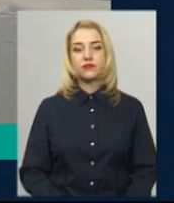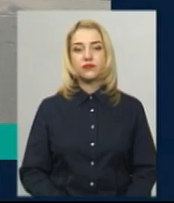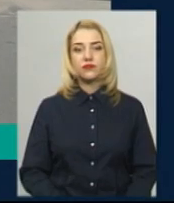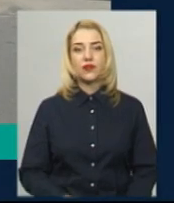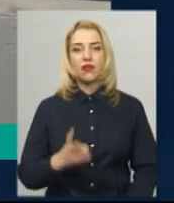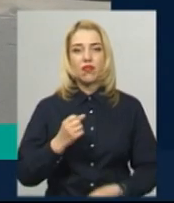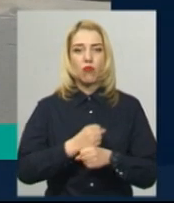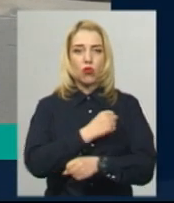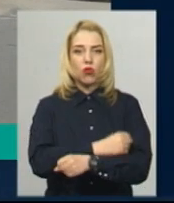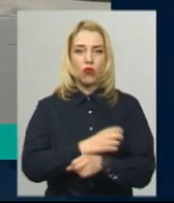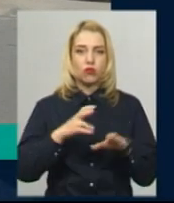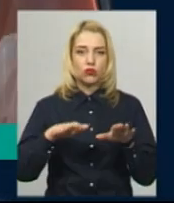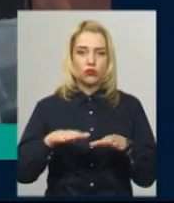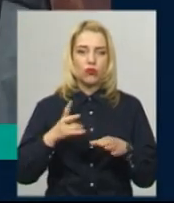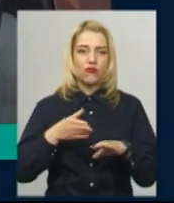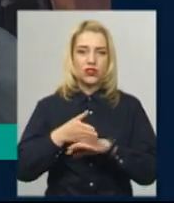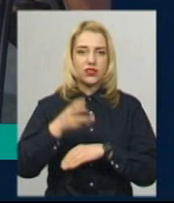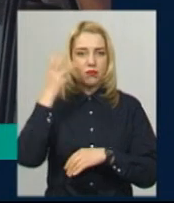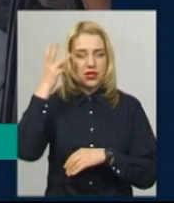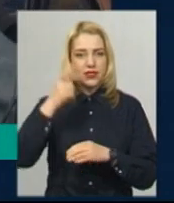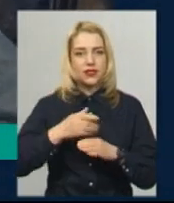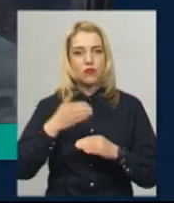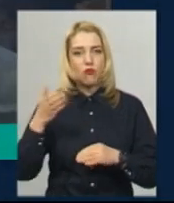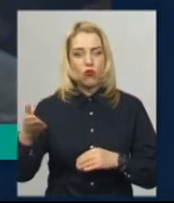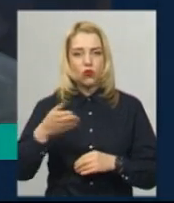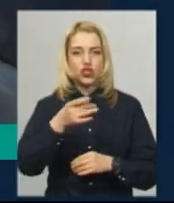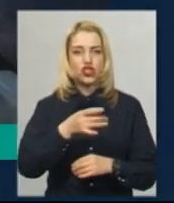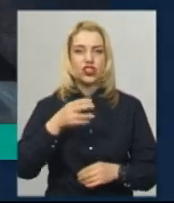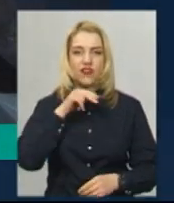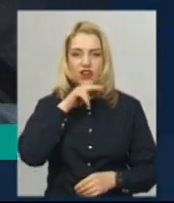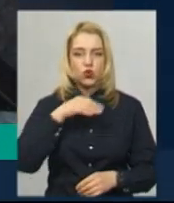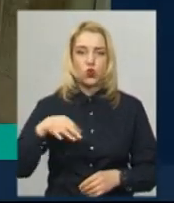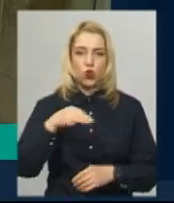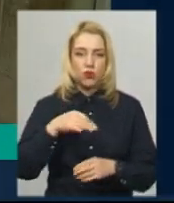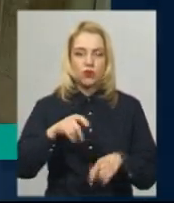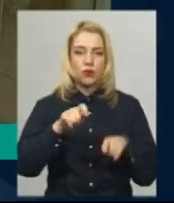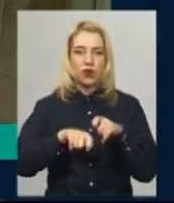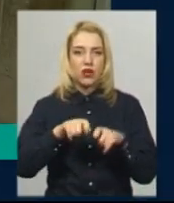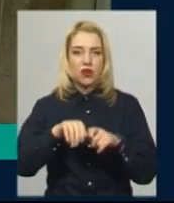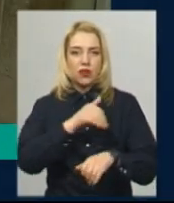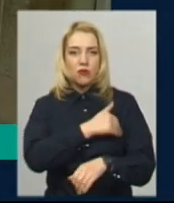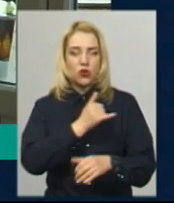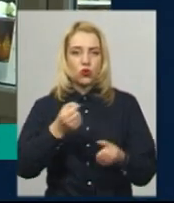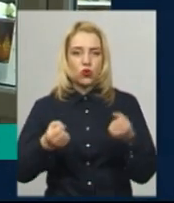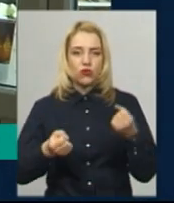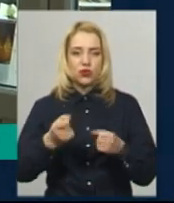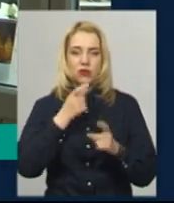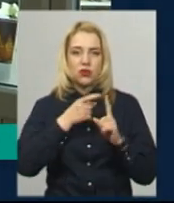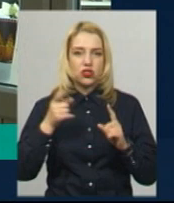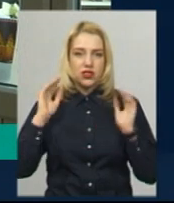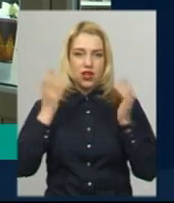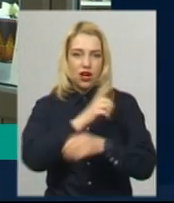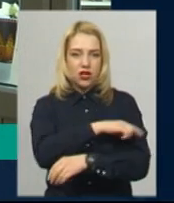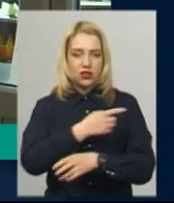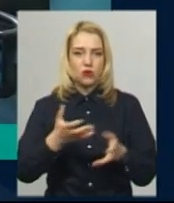На блокпосту при в'їзді до Хмельницького з боку Чернівецької області у водіїв вимірюють температуру. На час карантину отримати допомогу